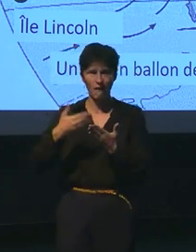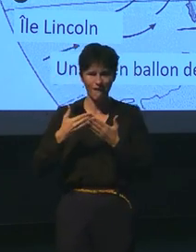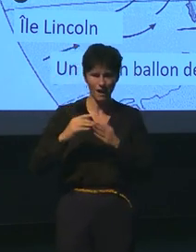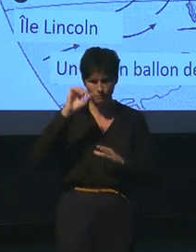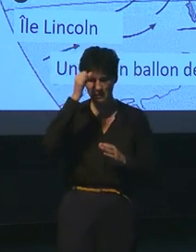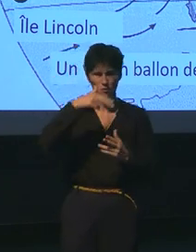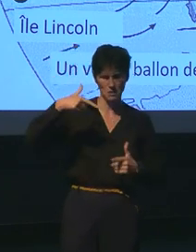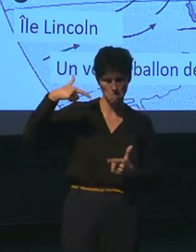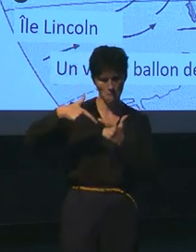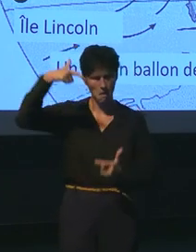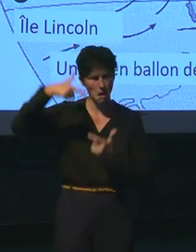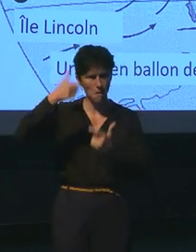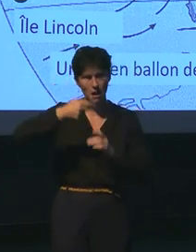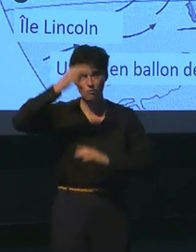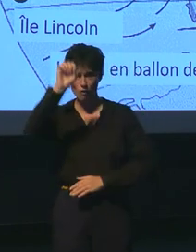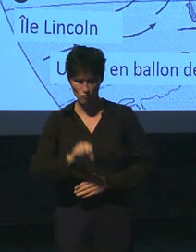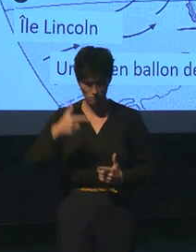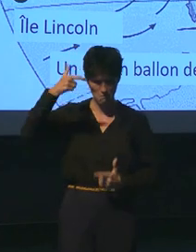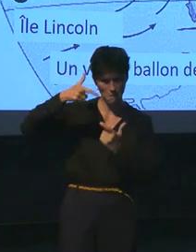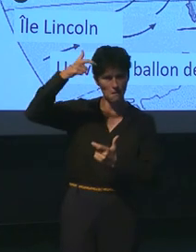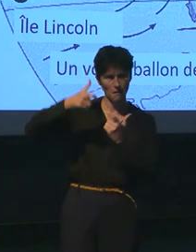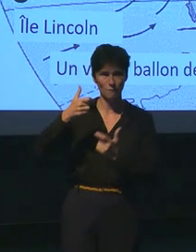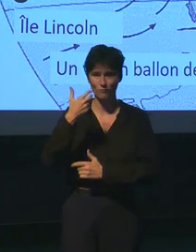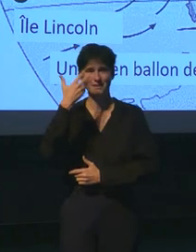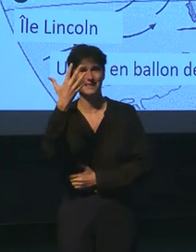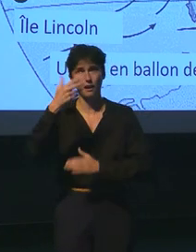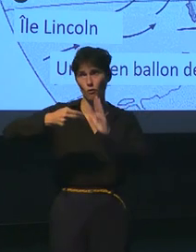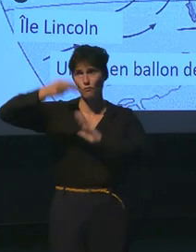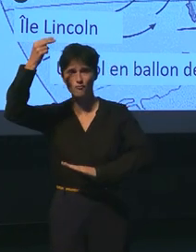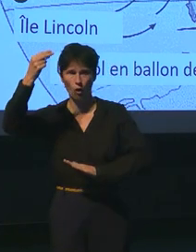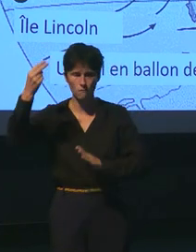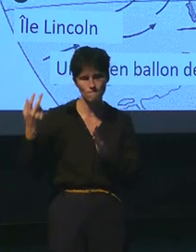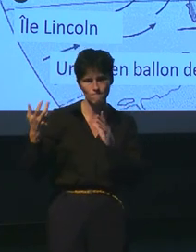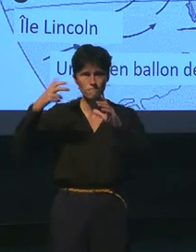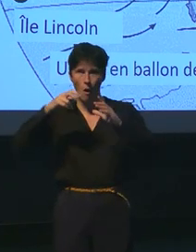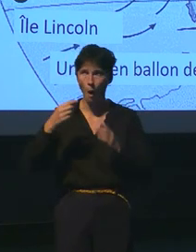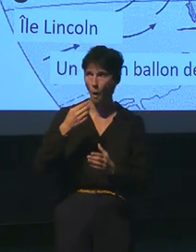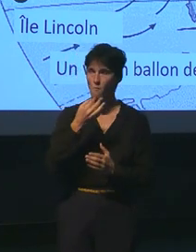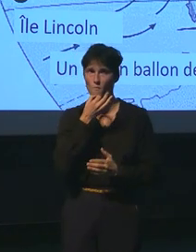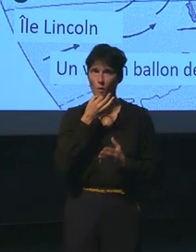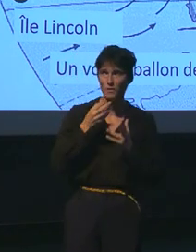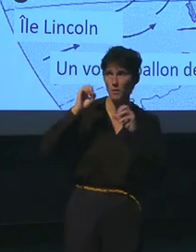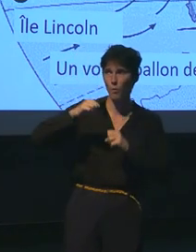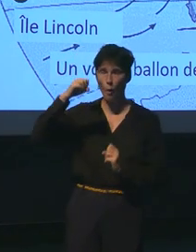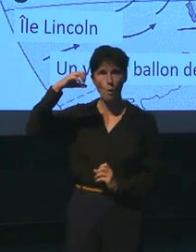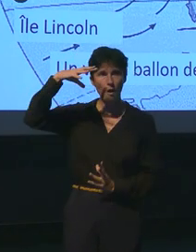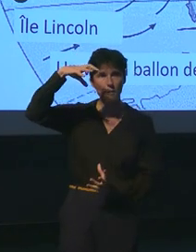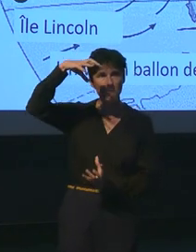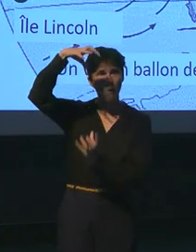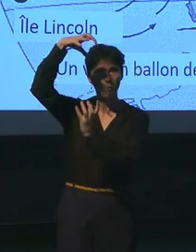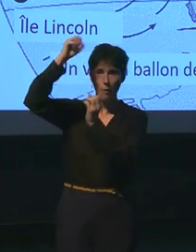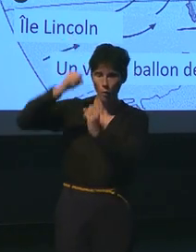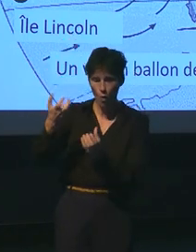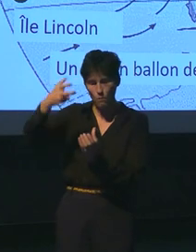cette île il y a cinq ans une nordiste. Si ils vont profiter d'une tempête pour s'échapper au ballon et l'excuser du peu,